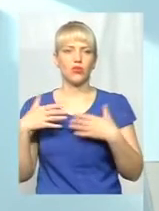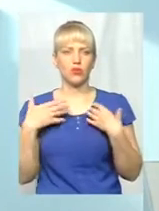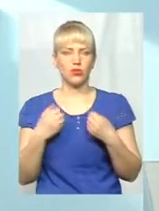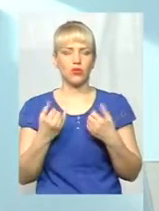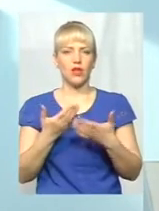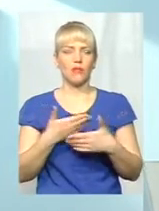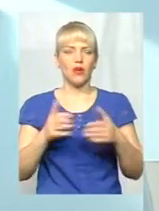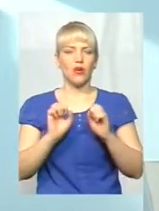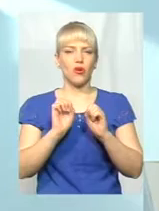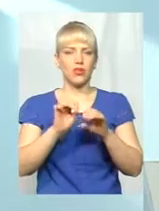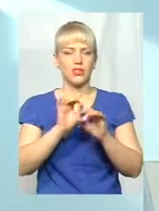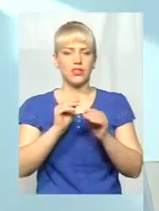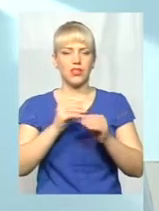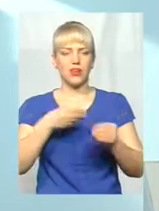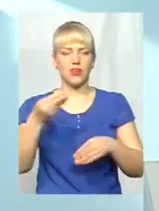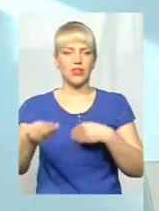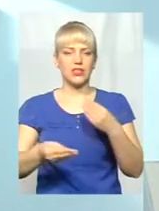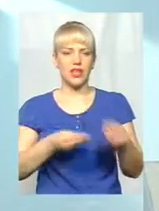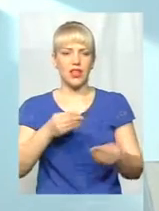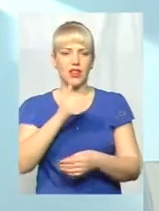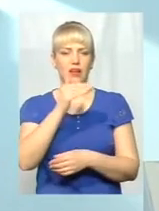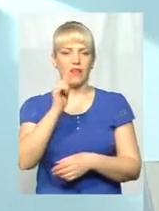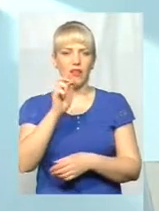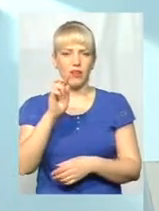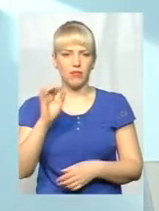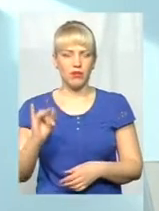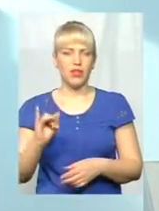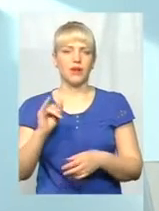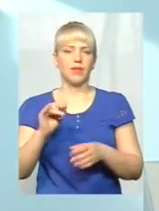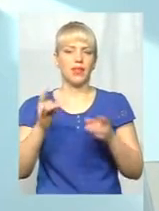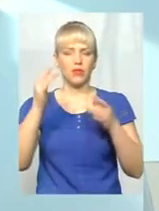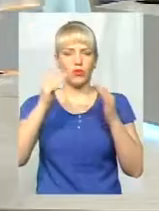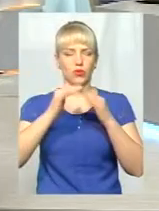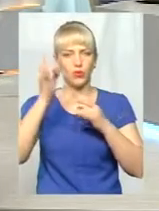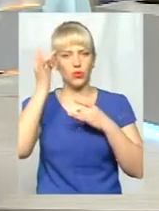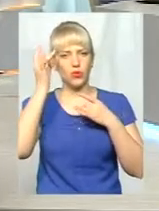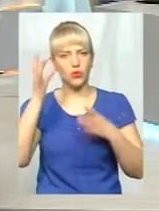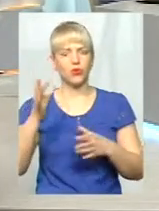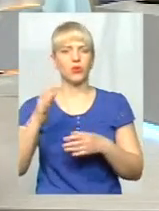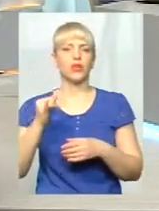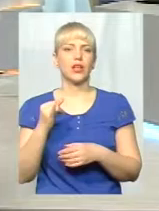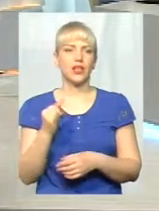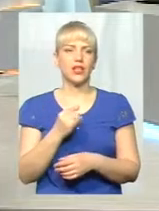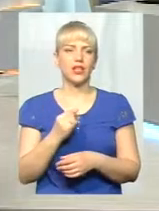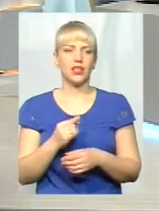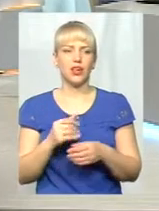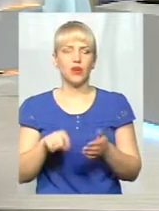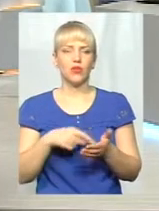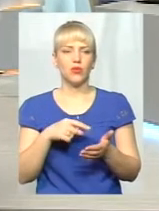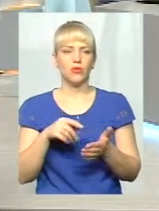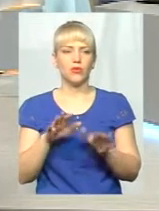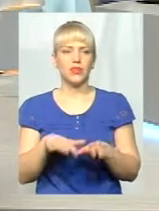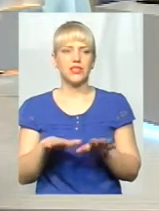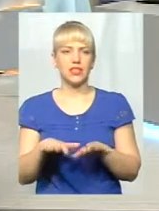ПМСД, вони будуть розвішені і на ФАПах, і біля будинків культури, і в місцях